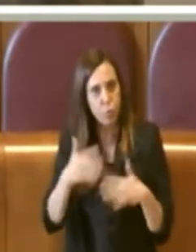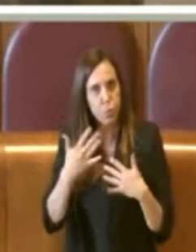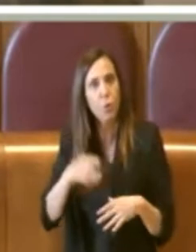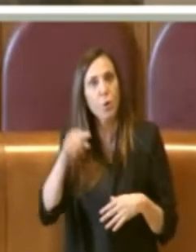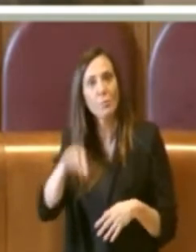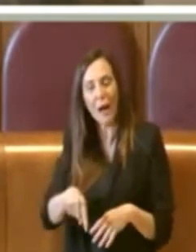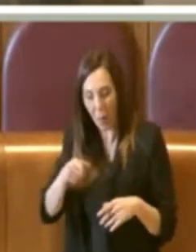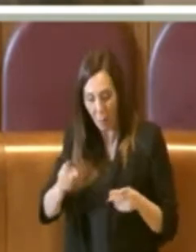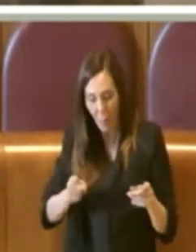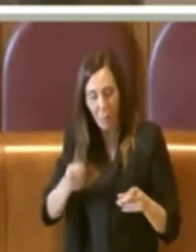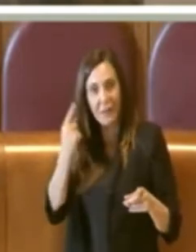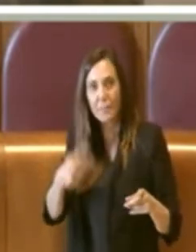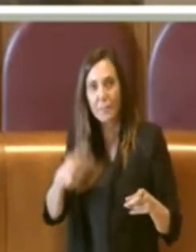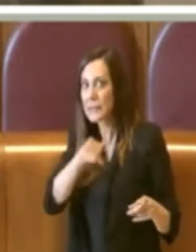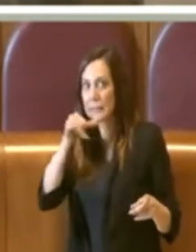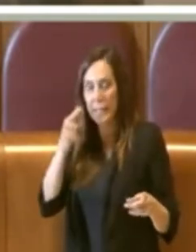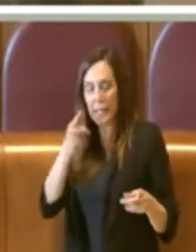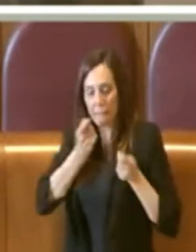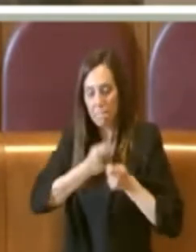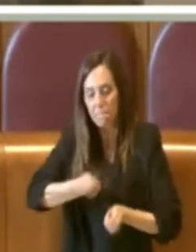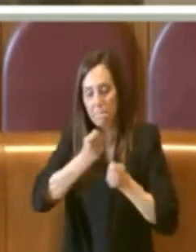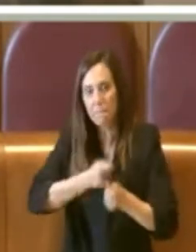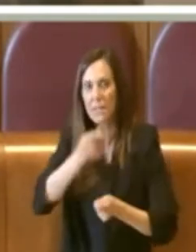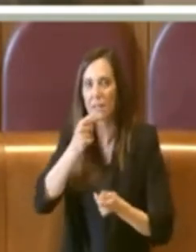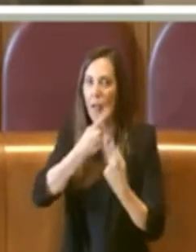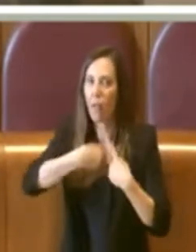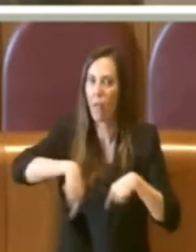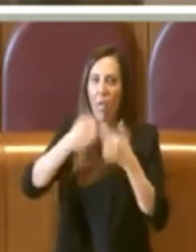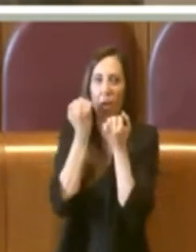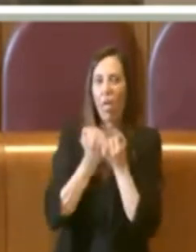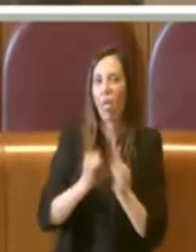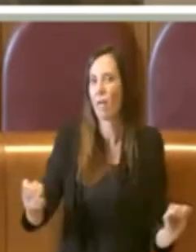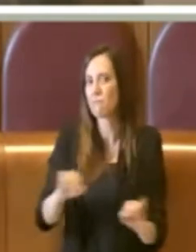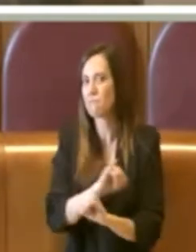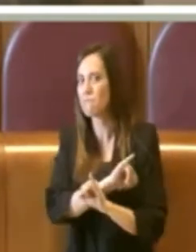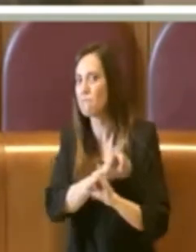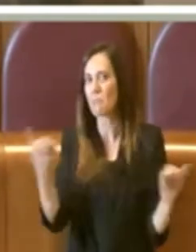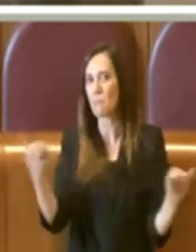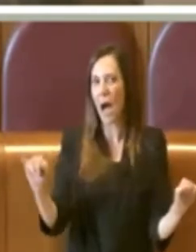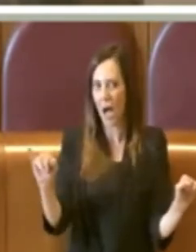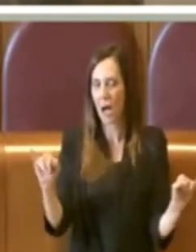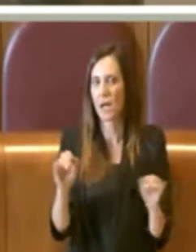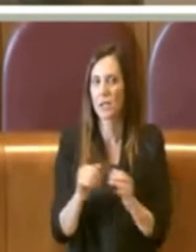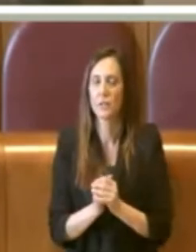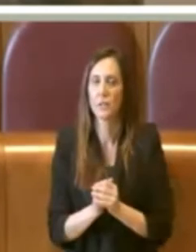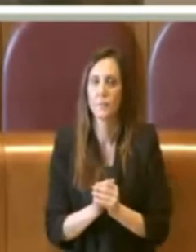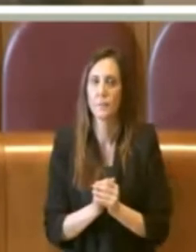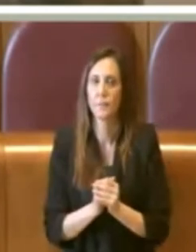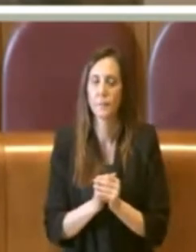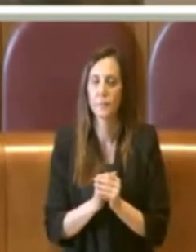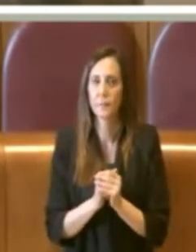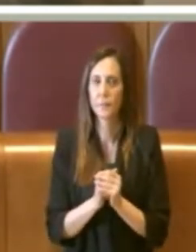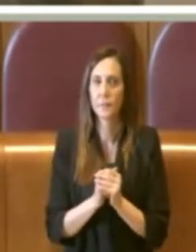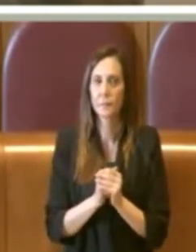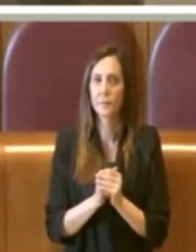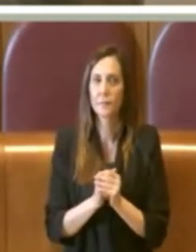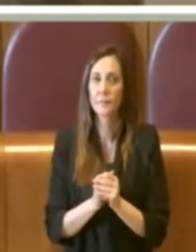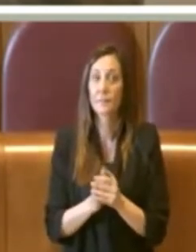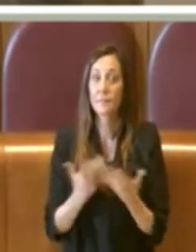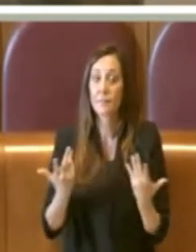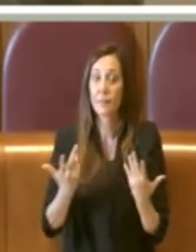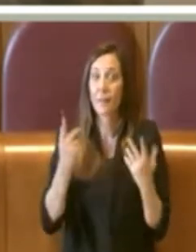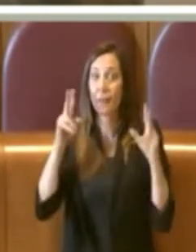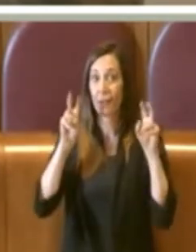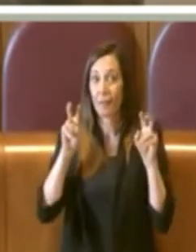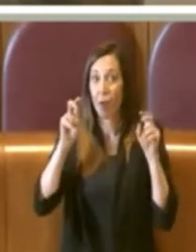bisogna insistere e non bisogna abbassare la guardia, come si dice talvolta. Quindi, ecco, sicuramente il